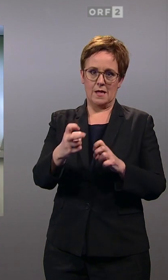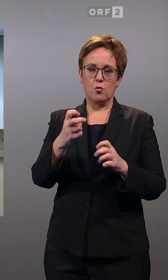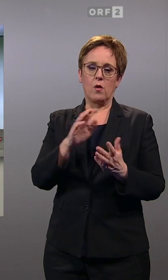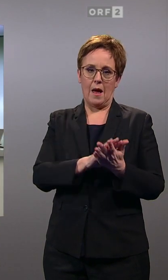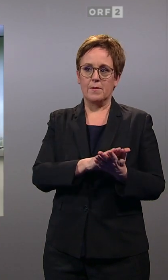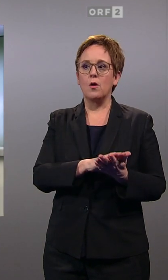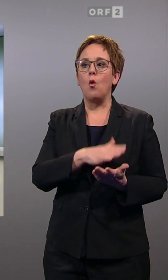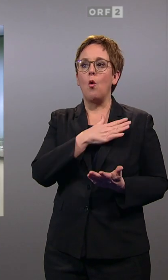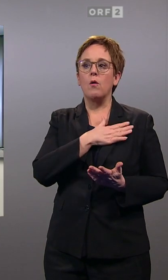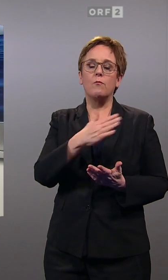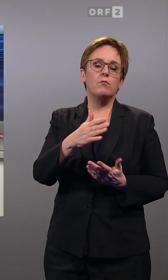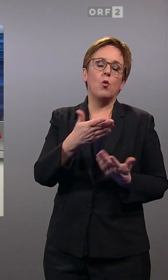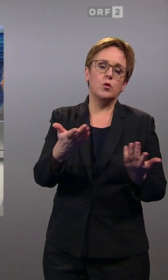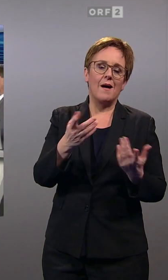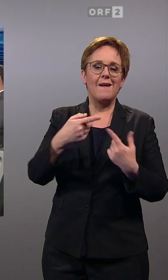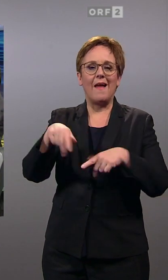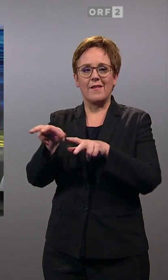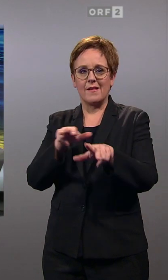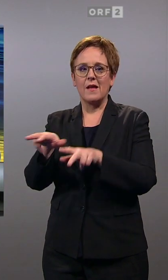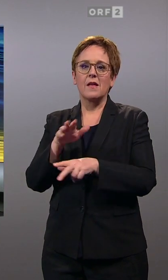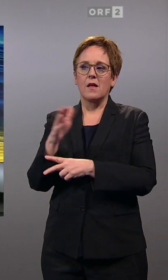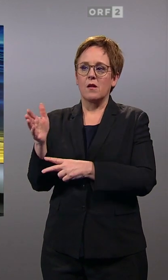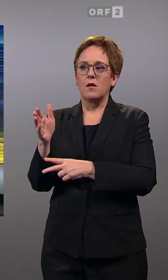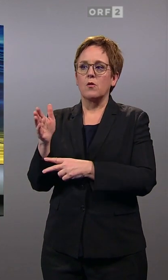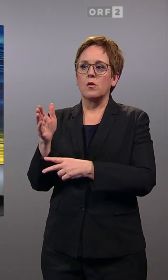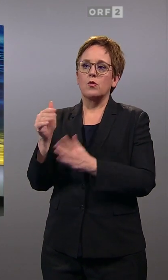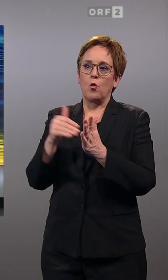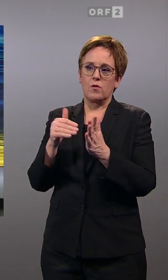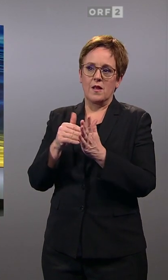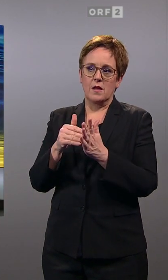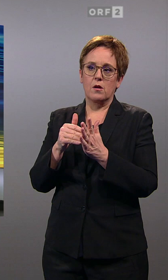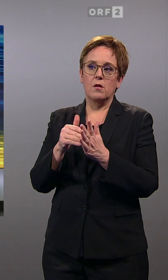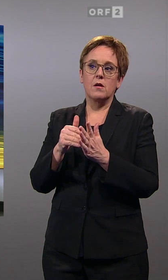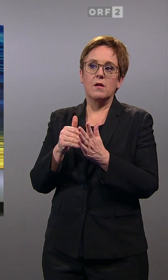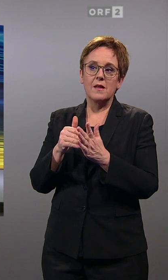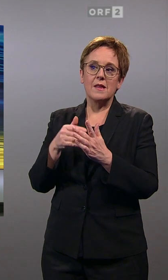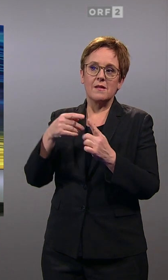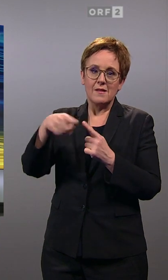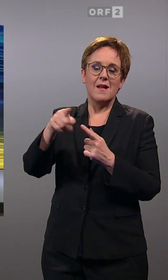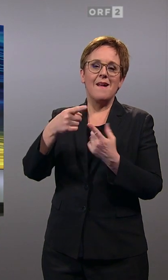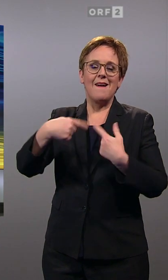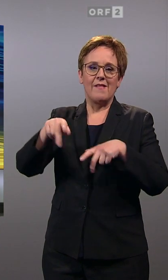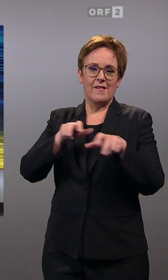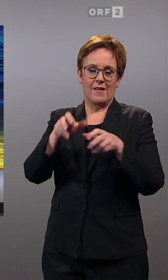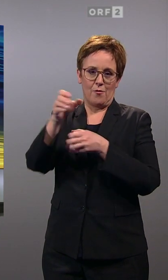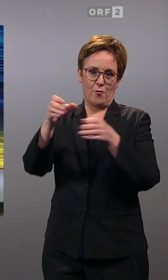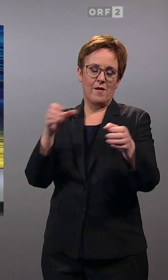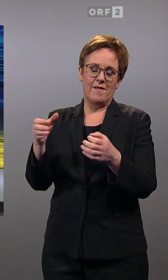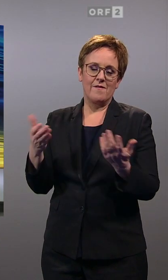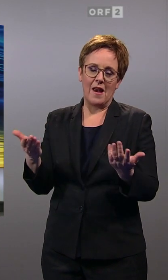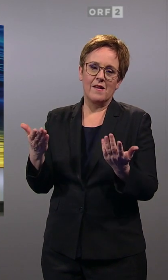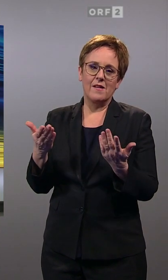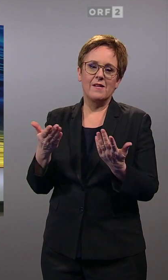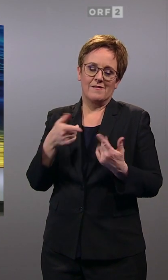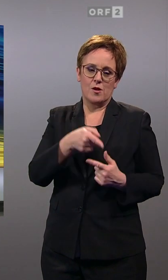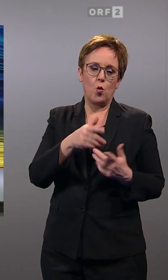im Landtag bzw. in der Landesregierung notwendig ist, um die Landesregierung zu besetzen. Weil, wie gesagt, eben aufgrund